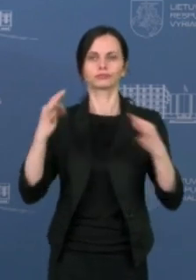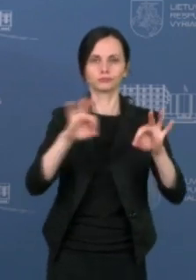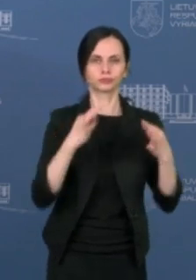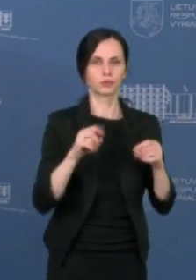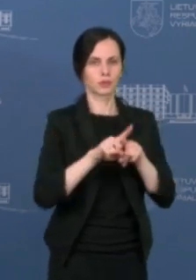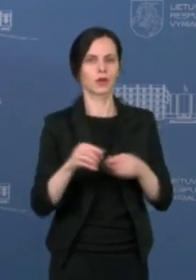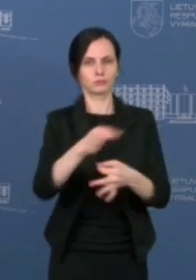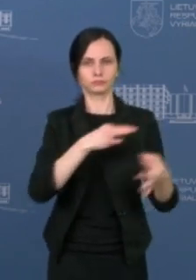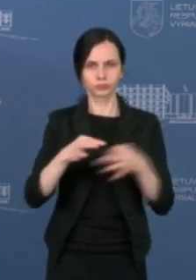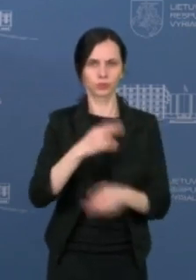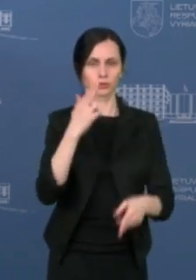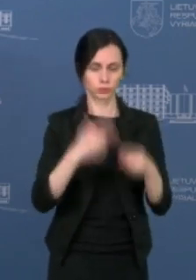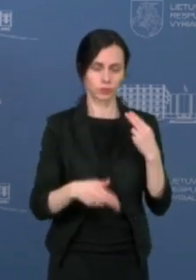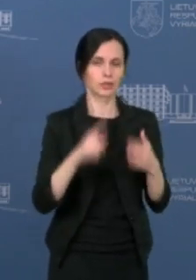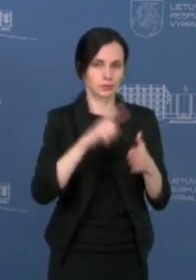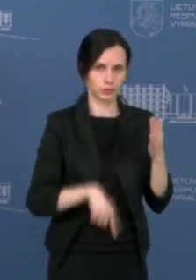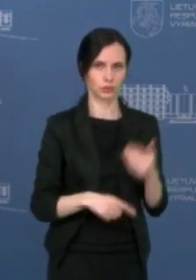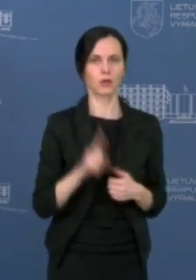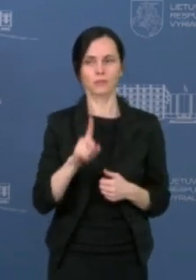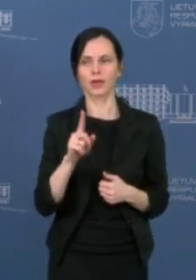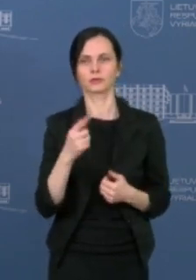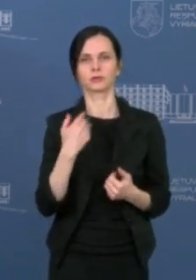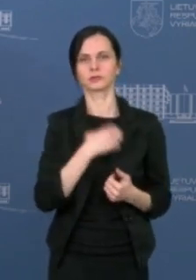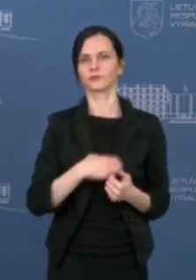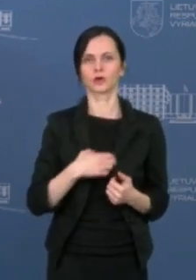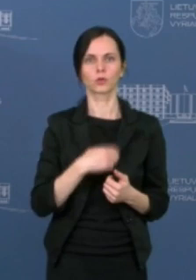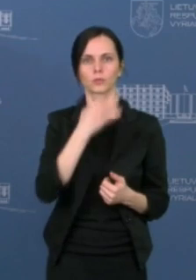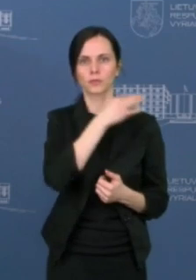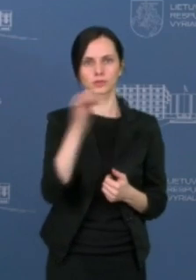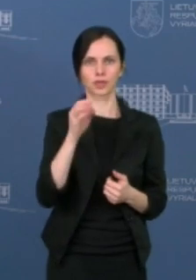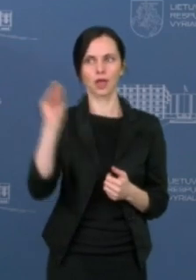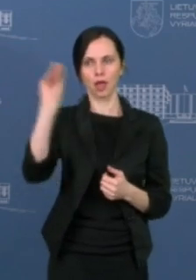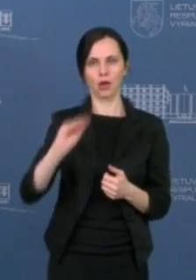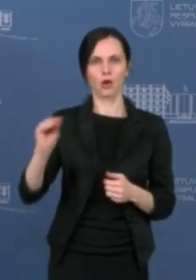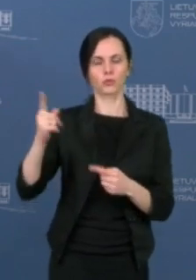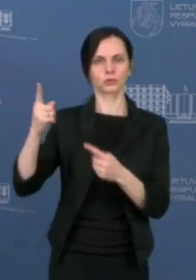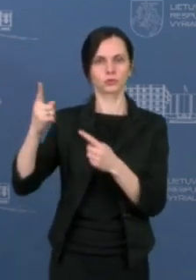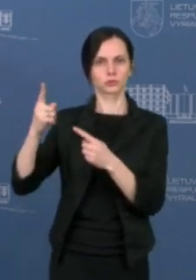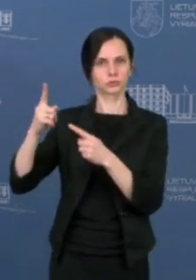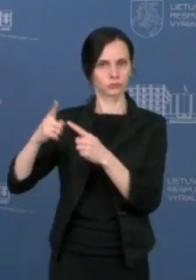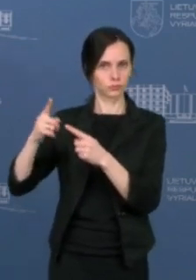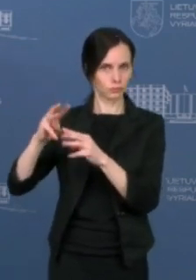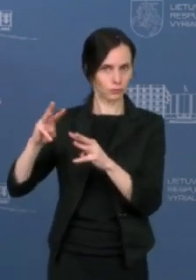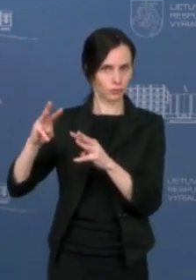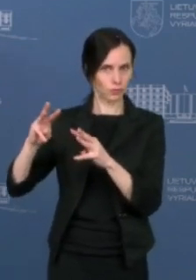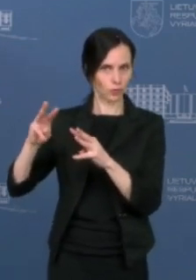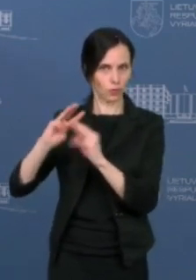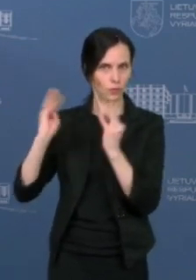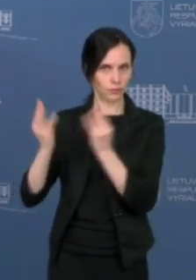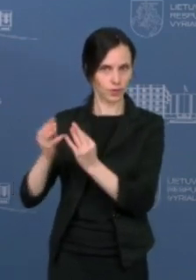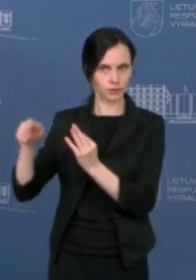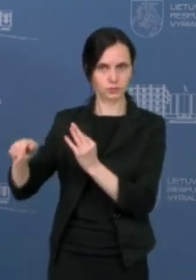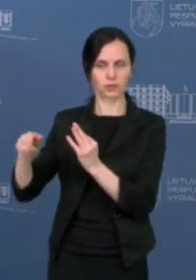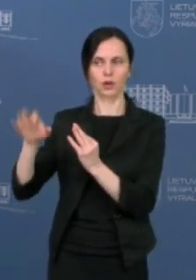Svarbu paminėti ir tai, kad Europos komisija reikėsi notifikuoti tik tai dėl vienos iš šių priemonių. Tai yra